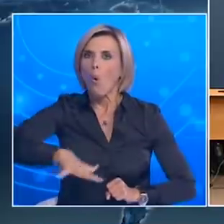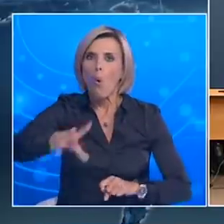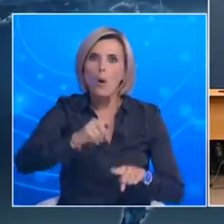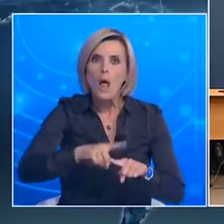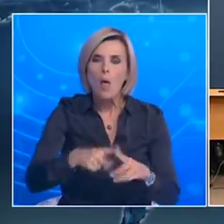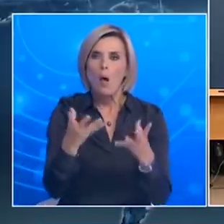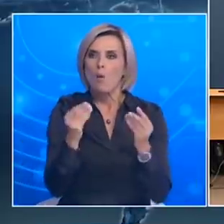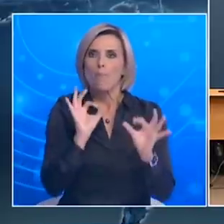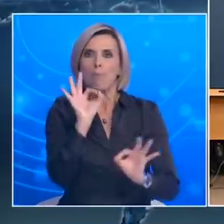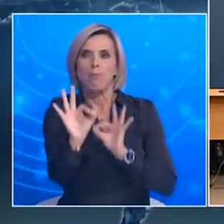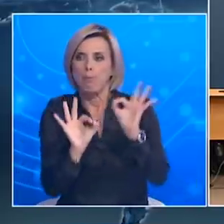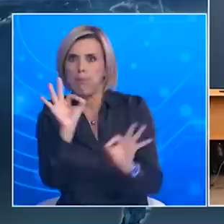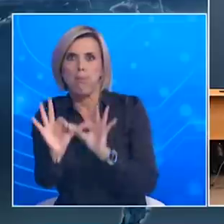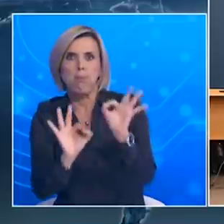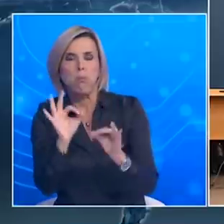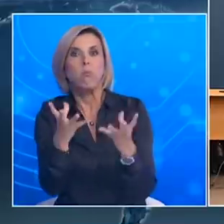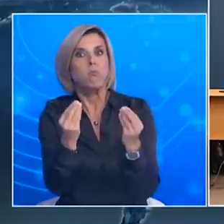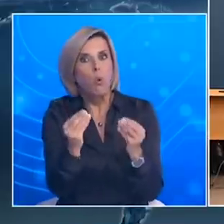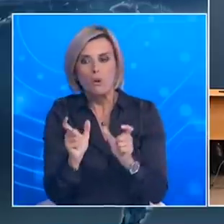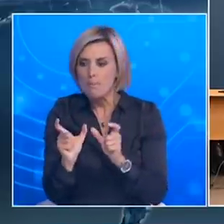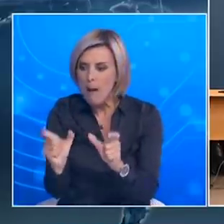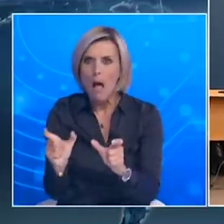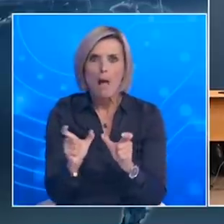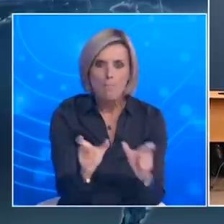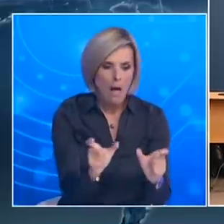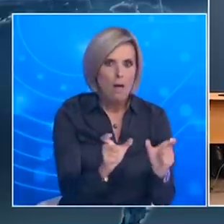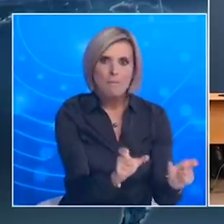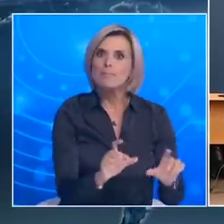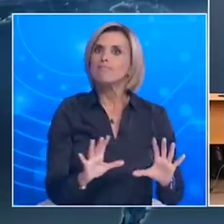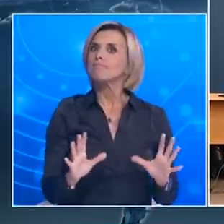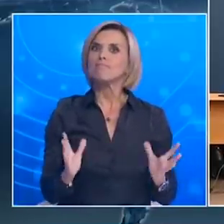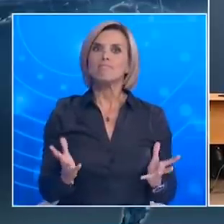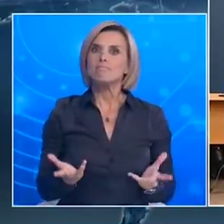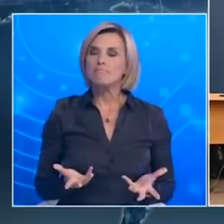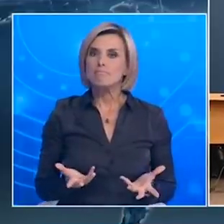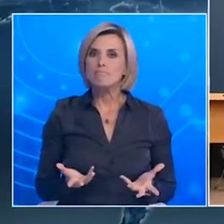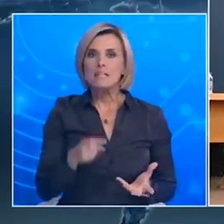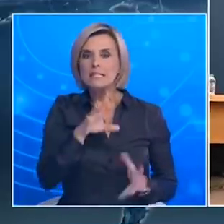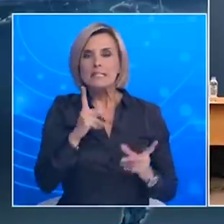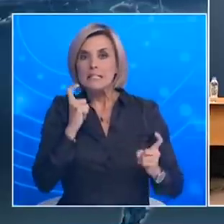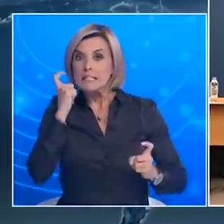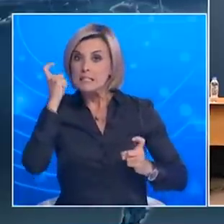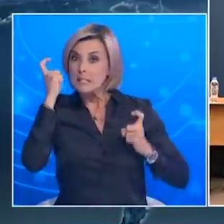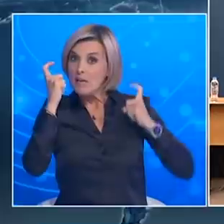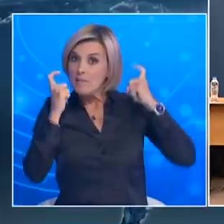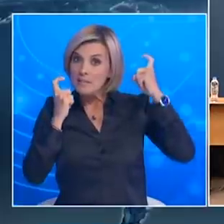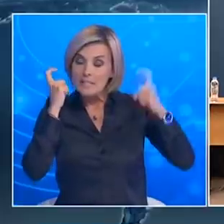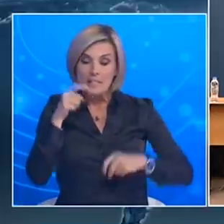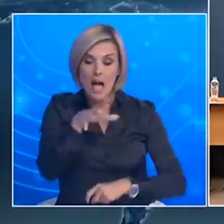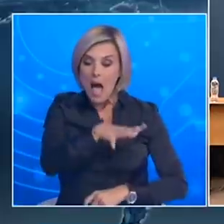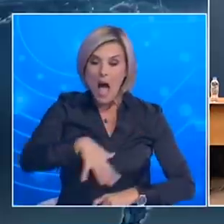περισσότερες περιφερειακές ενότητες βλέπουμε ότι μπαίνουν σε καθεστώς περιοριστικών μέτρων Αν σκέφτεστε το ενδεχόμενο